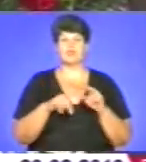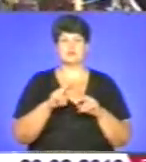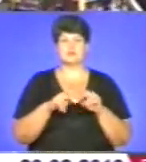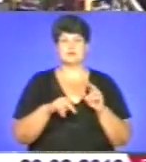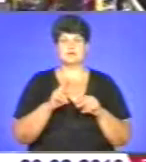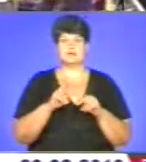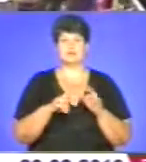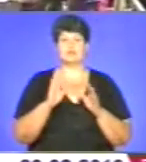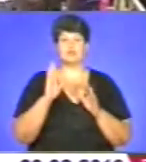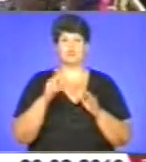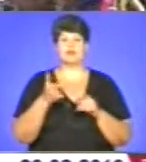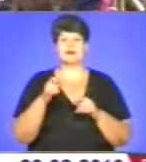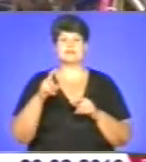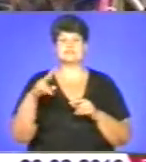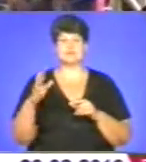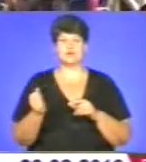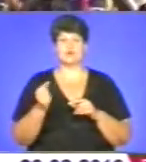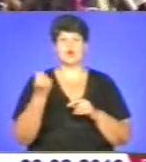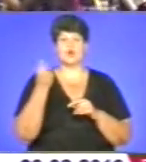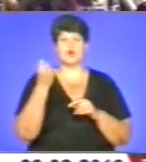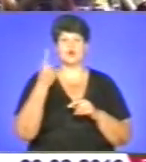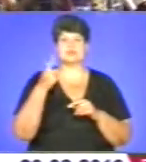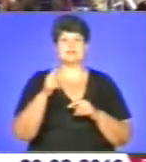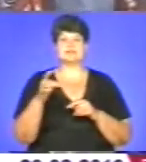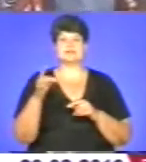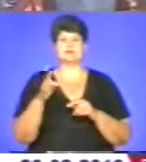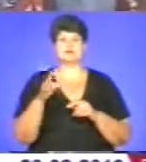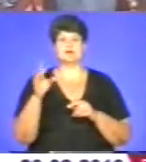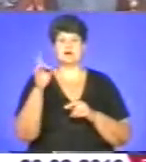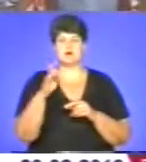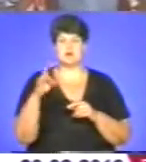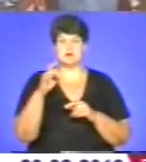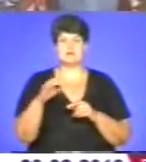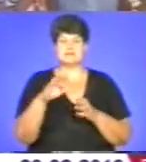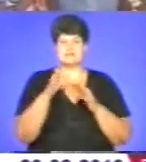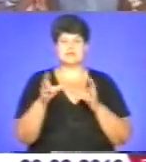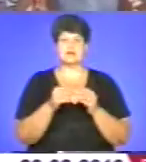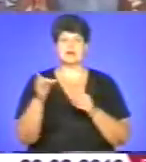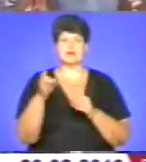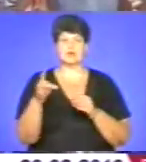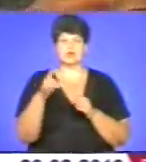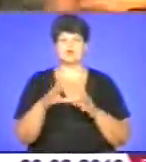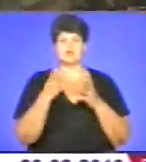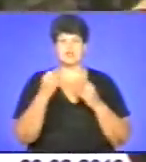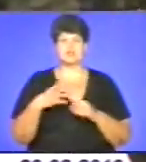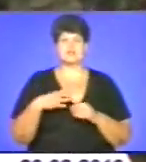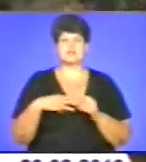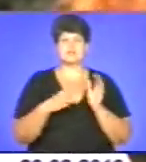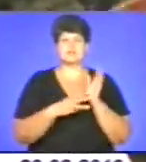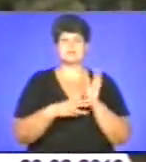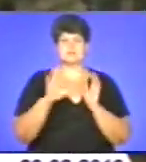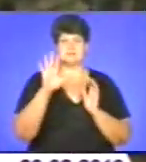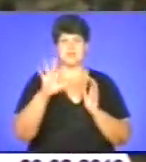Гайці-Середні буде газифіковано 11 ціл району. Загалом в області на газифікацію чекають ще 85